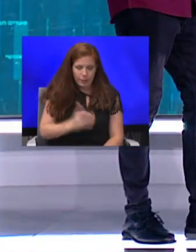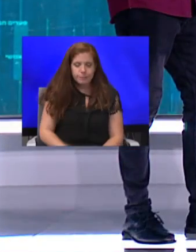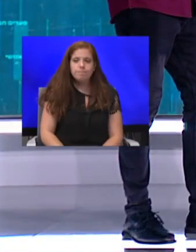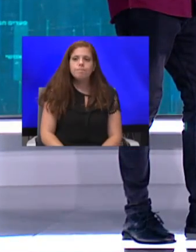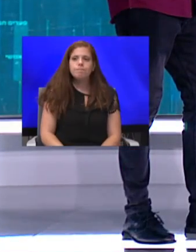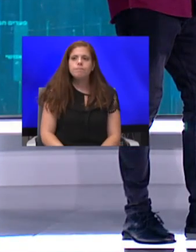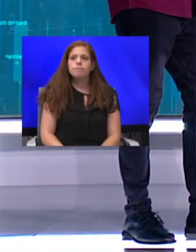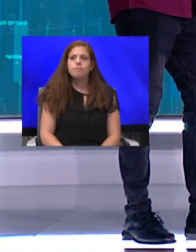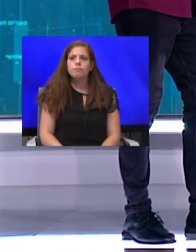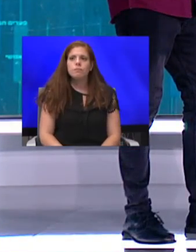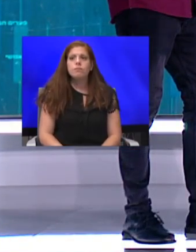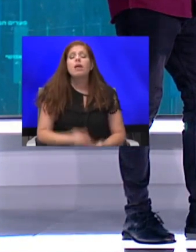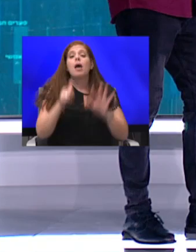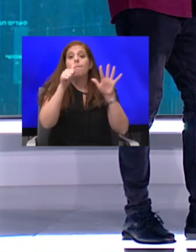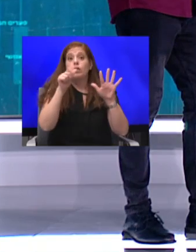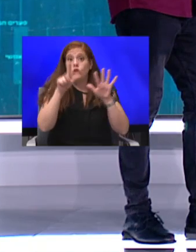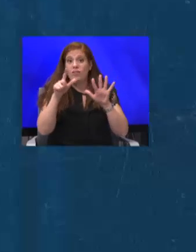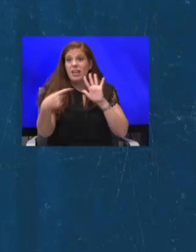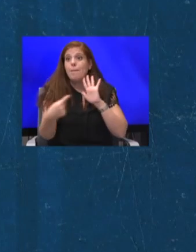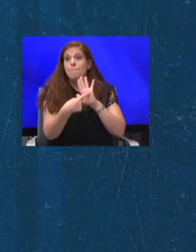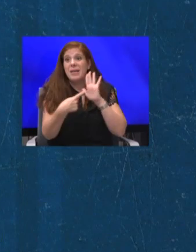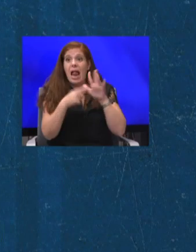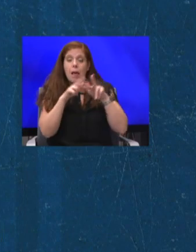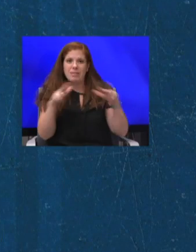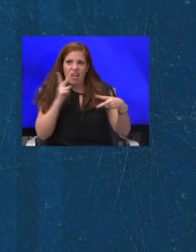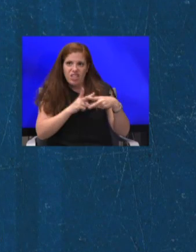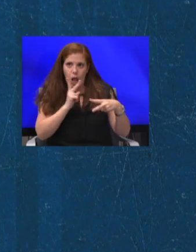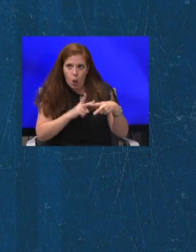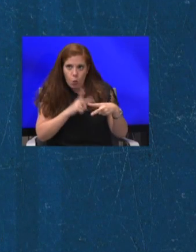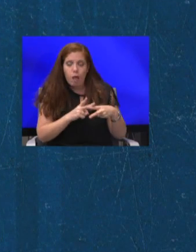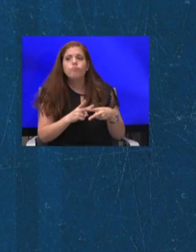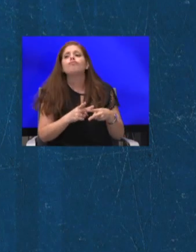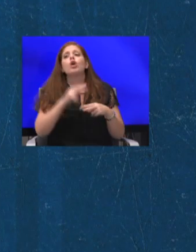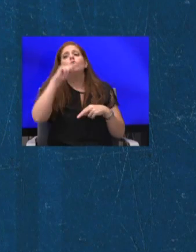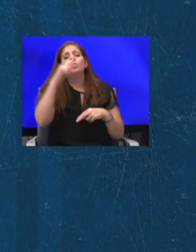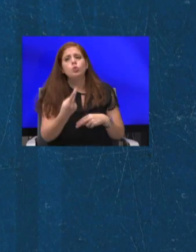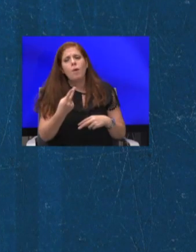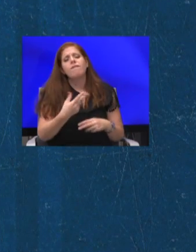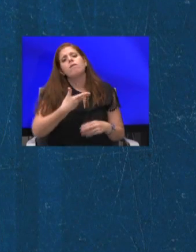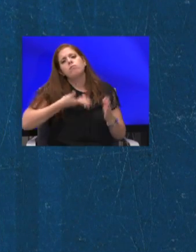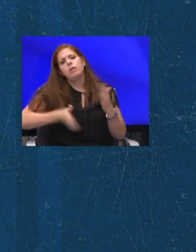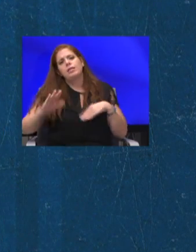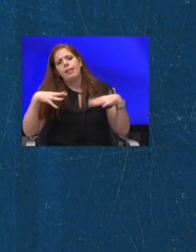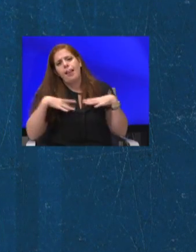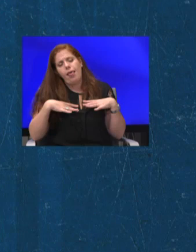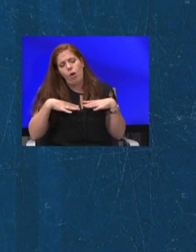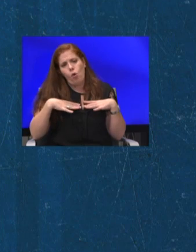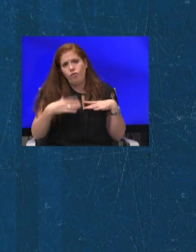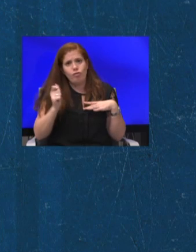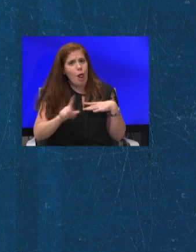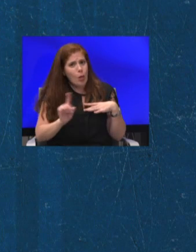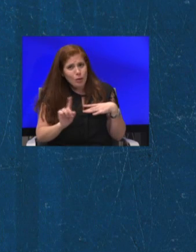בשישי לשביעי, עקב מצב התחלואה, הוצאתי שוב לחלת. כן. כך גם יתר המשכיחות